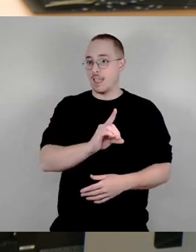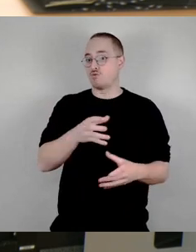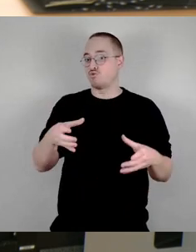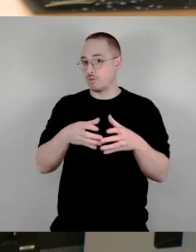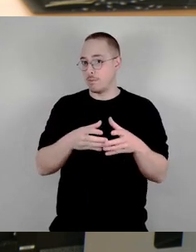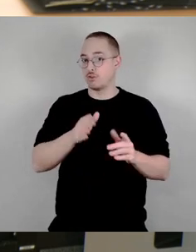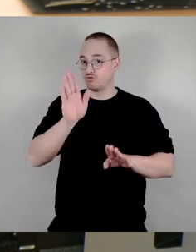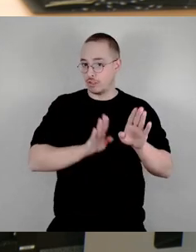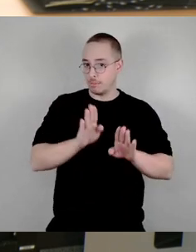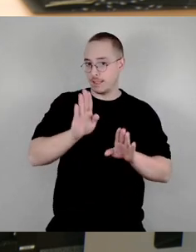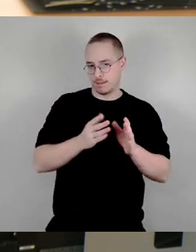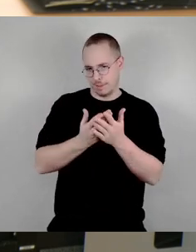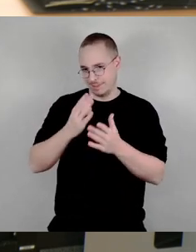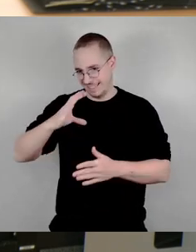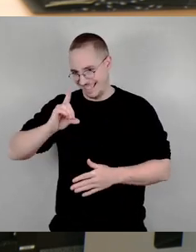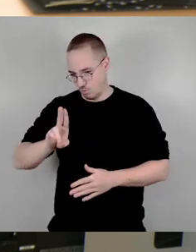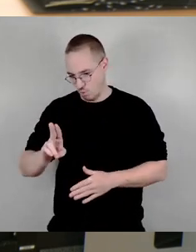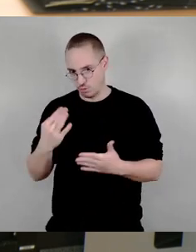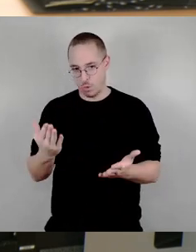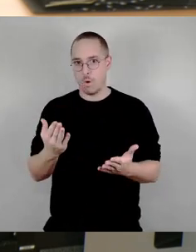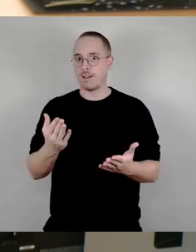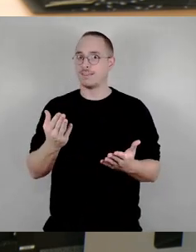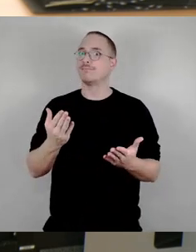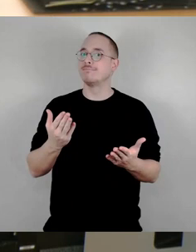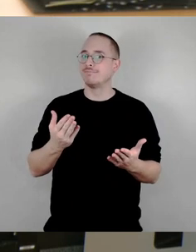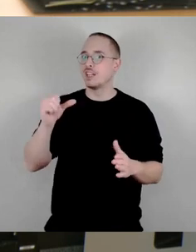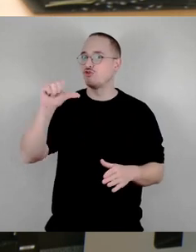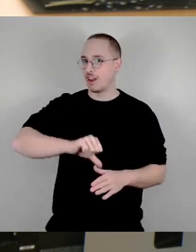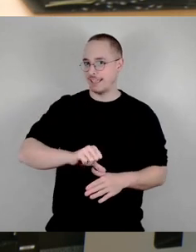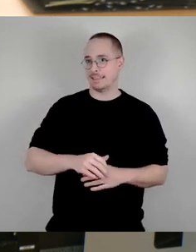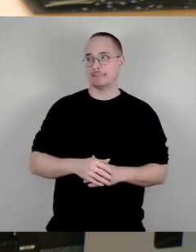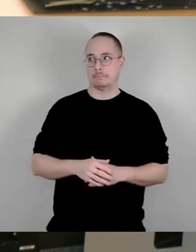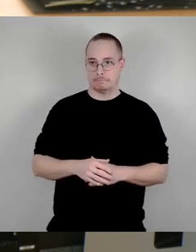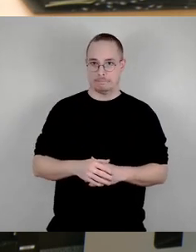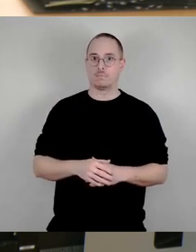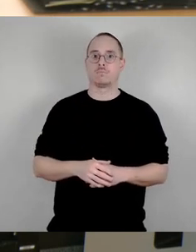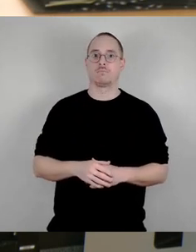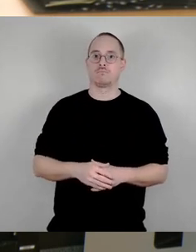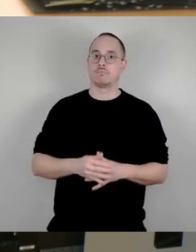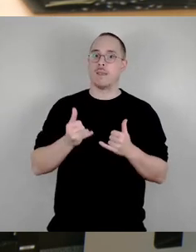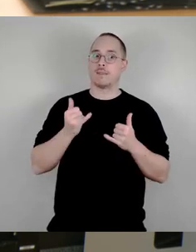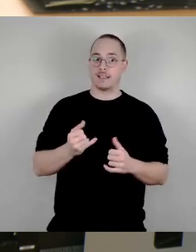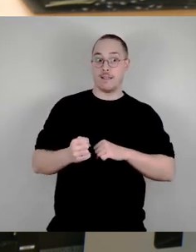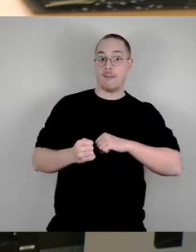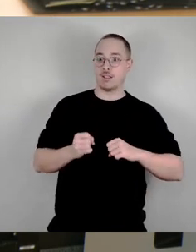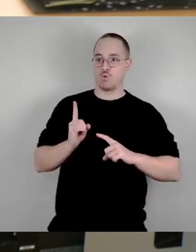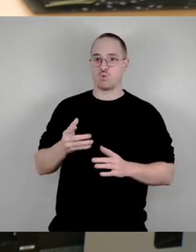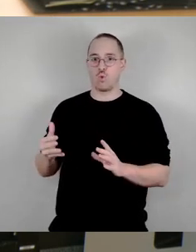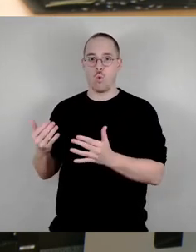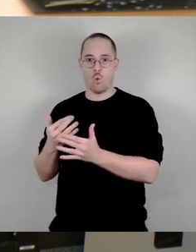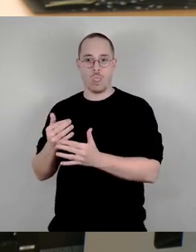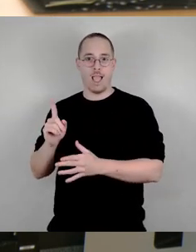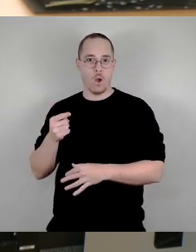Linken und die Grünen damit umgehen. Jetzt wissen sie ja, dass die Stimmen der AfD bekommen werden. Ich sehe da im Augenblick nur zwei